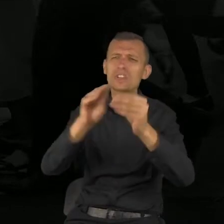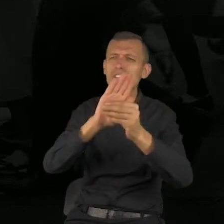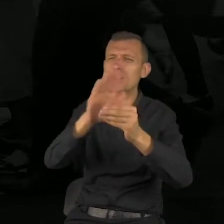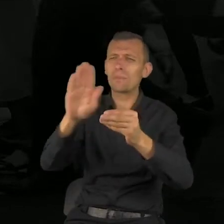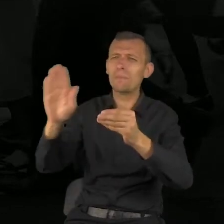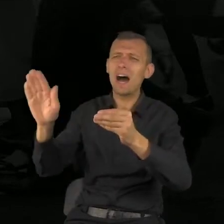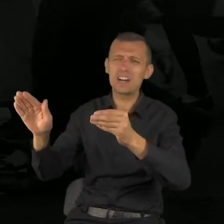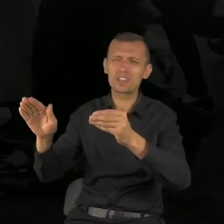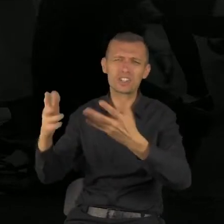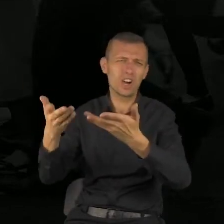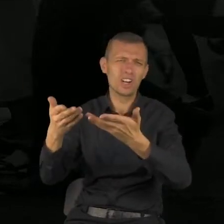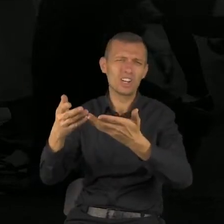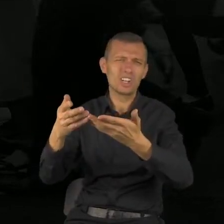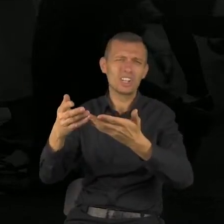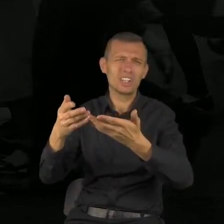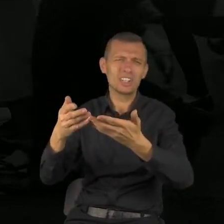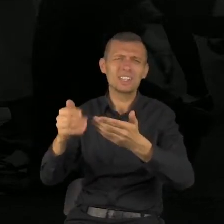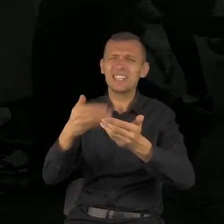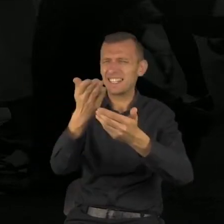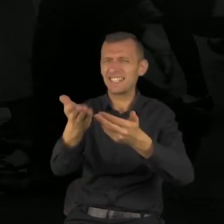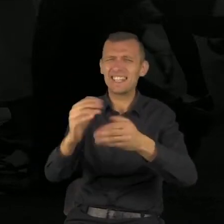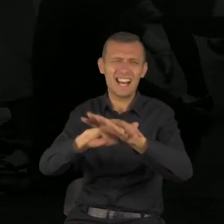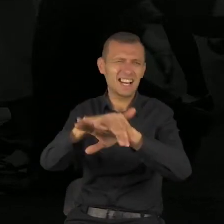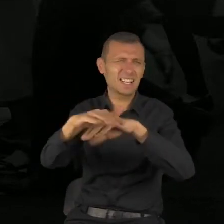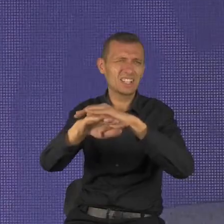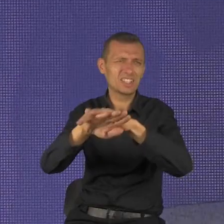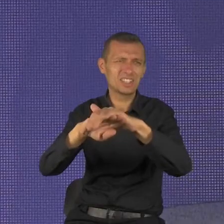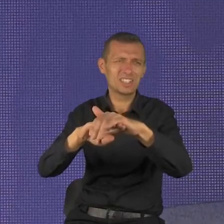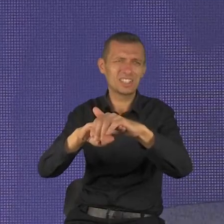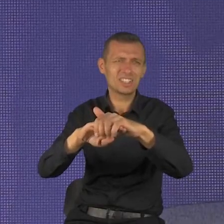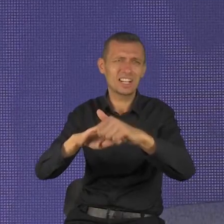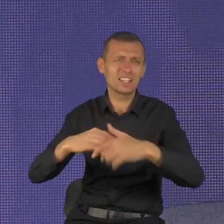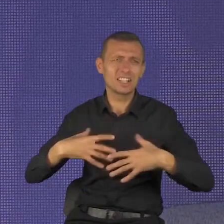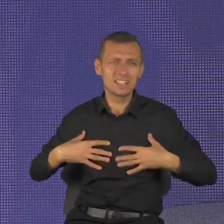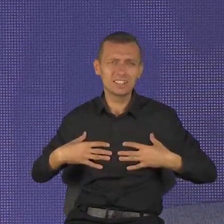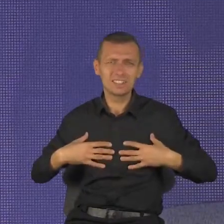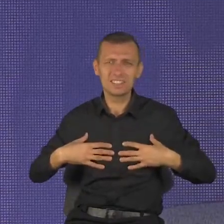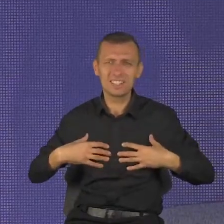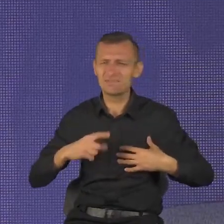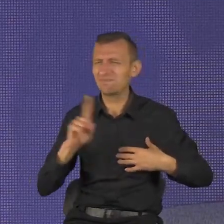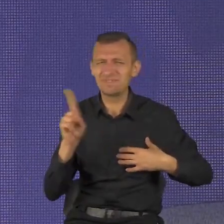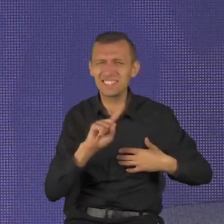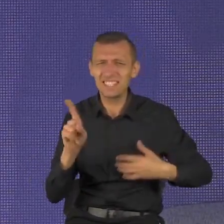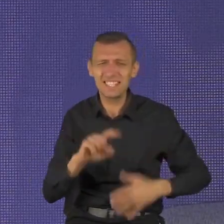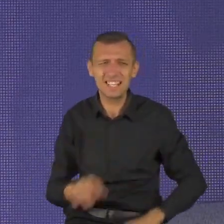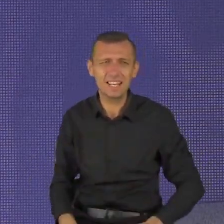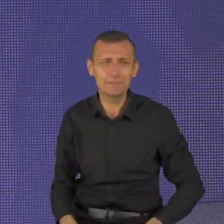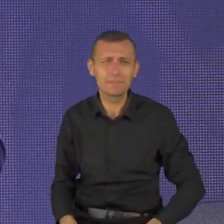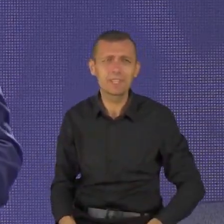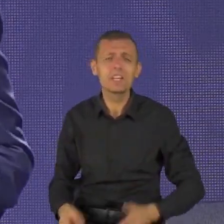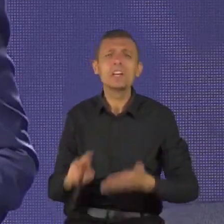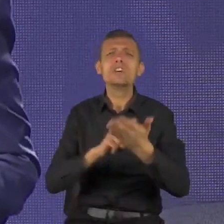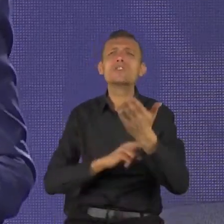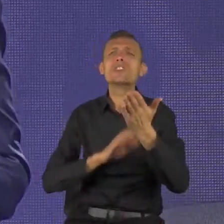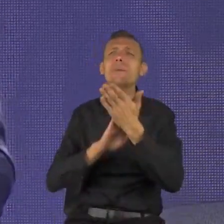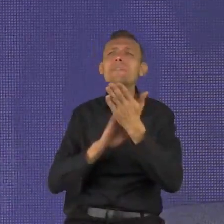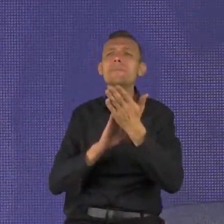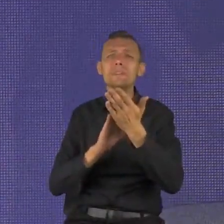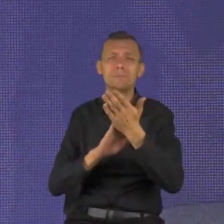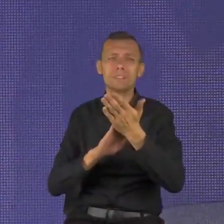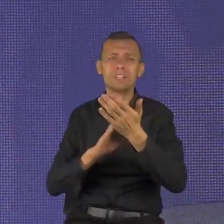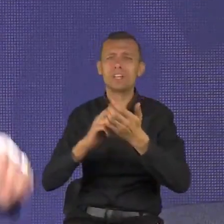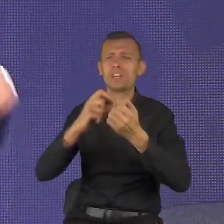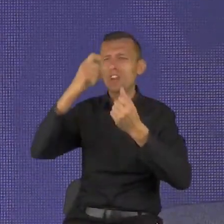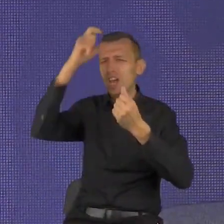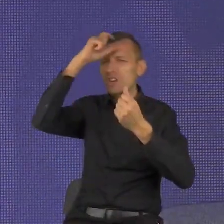jeśli posiadać będzie cały świat, a na swojej duszy poniesie szkodę? Wiecie, znam mnóstwo